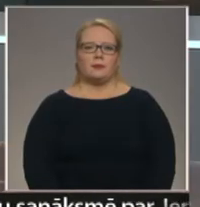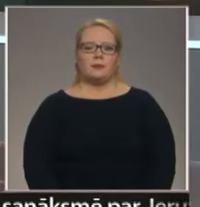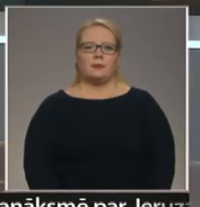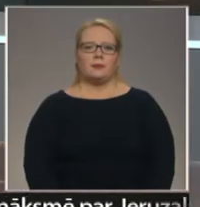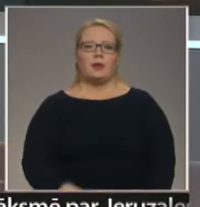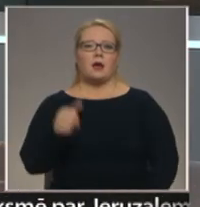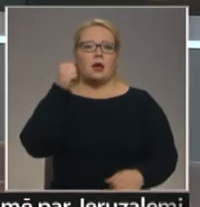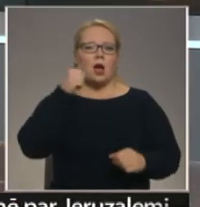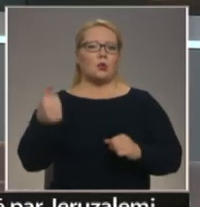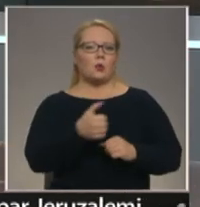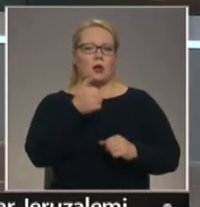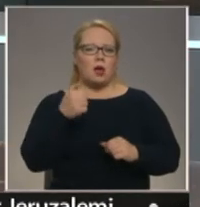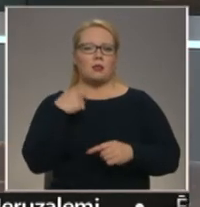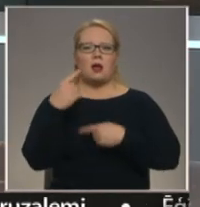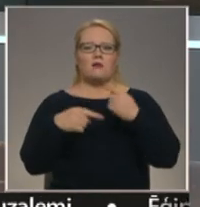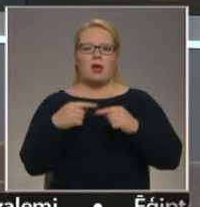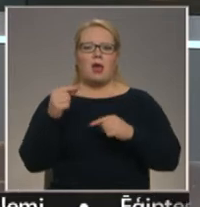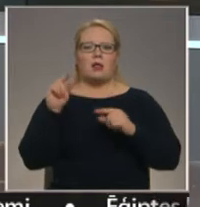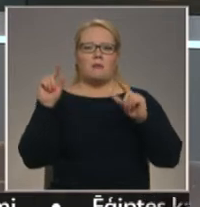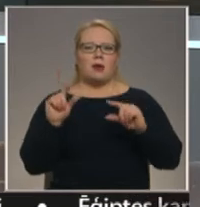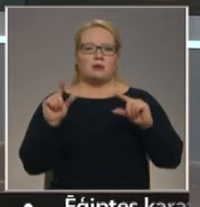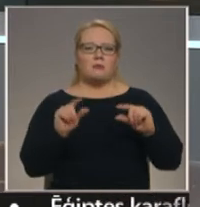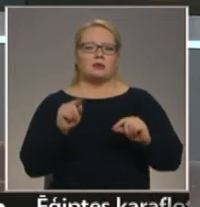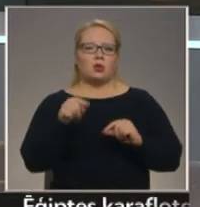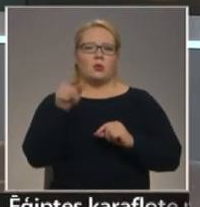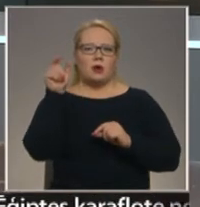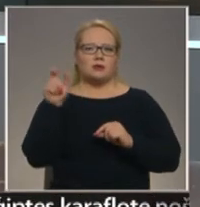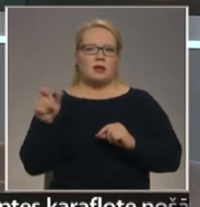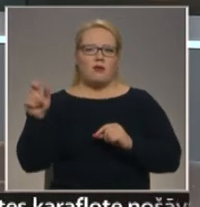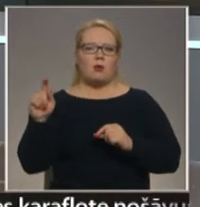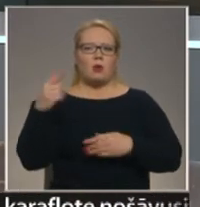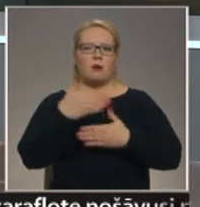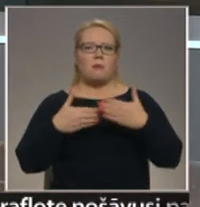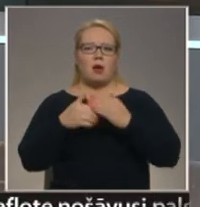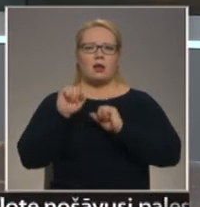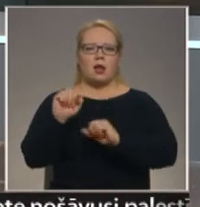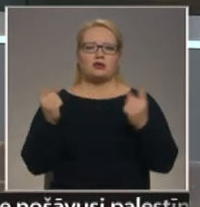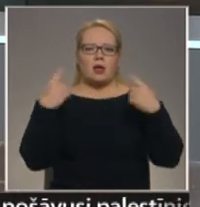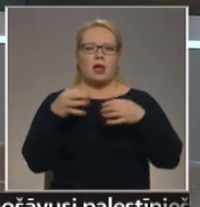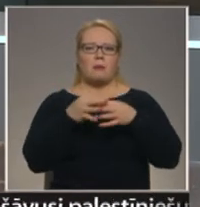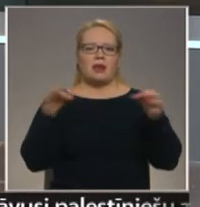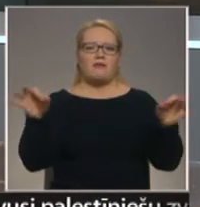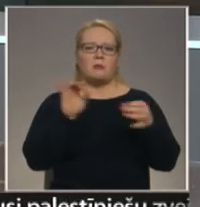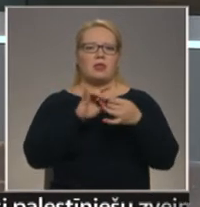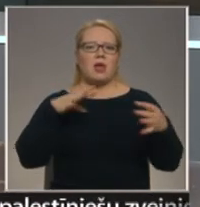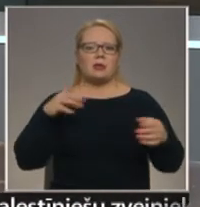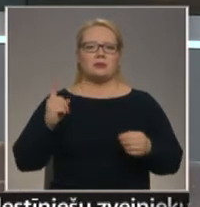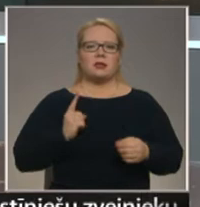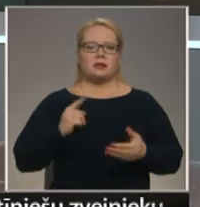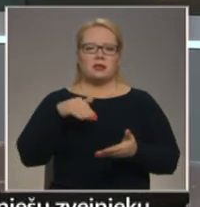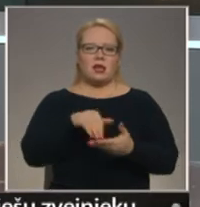Ar katru gadu aizvien mazāk paliek to, kuri barikāžu laikā brīvības un neatkarības sardzē stājās paši.